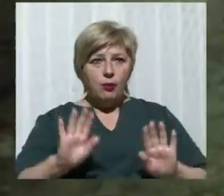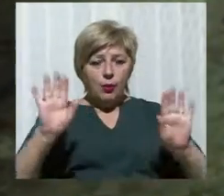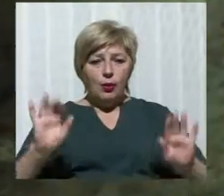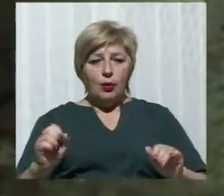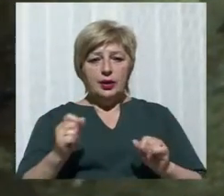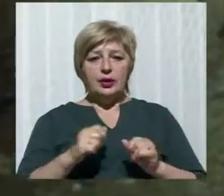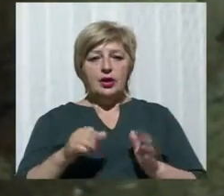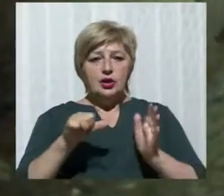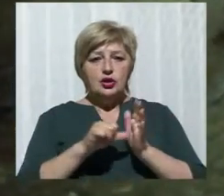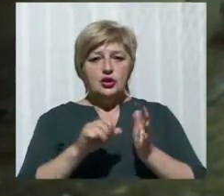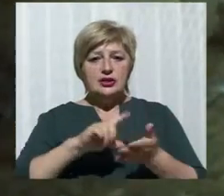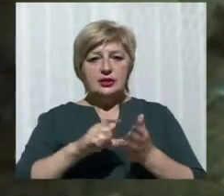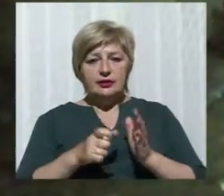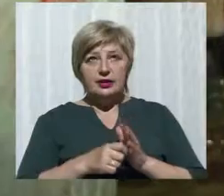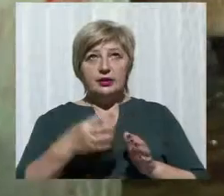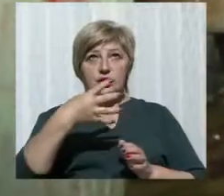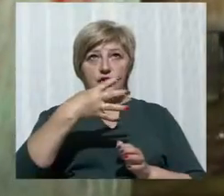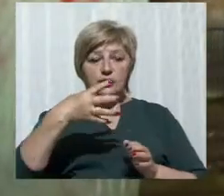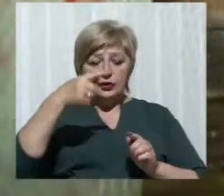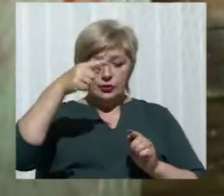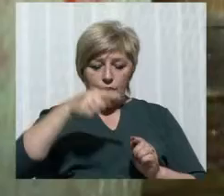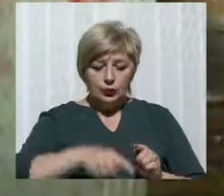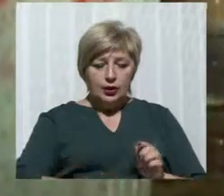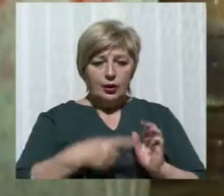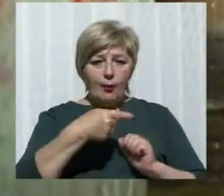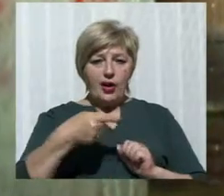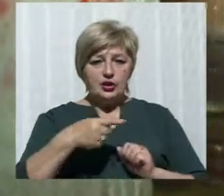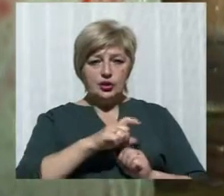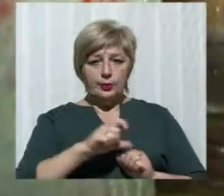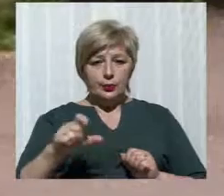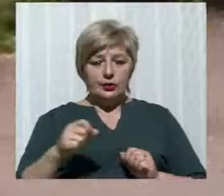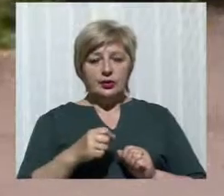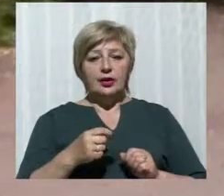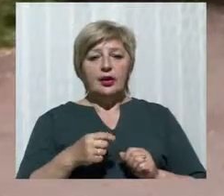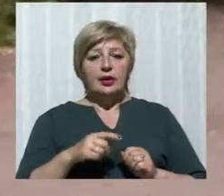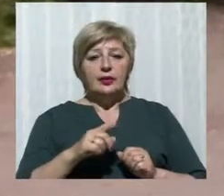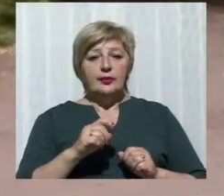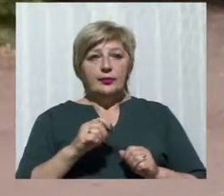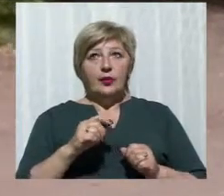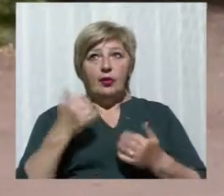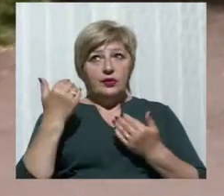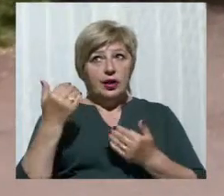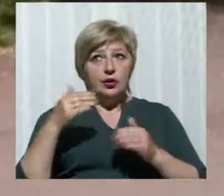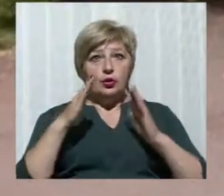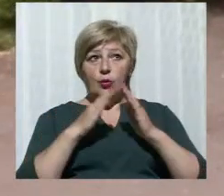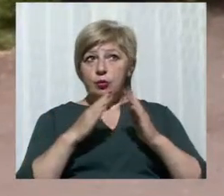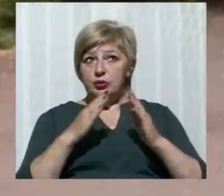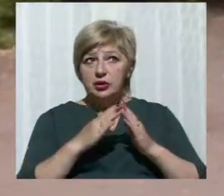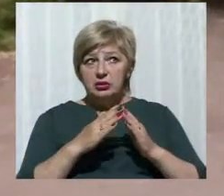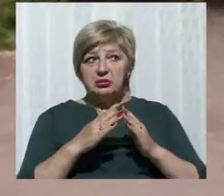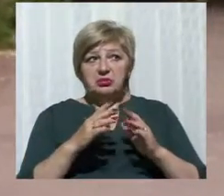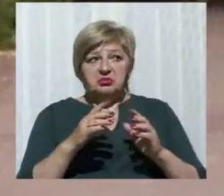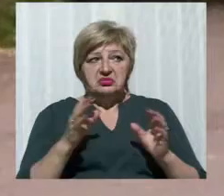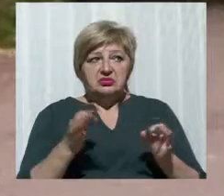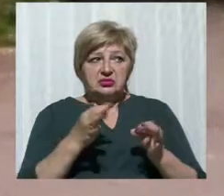вкрито шість квартир із четвертого по перший поверх. За словами мешканця будинку Олександра Шинкаренка, про те, що в їхньому будинку будуть проводити